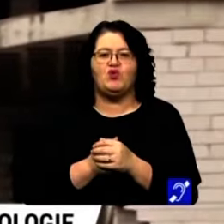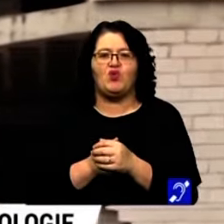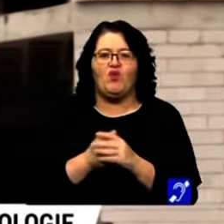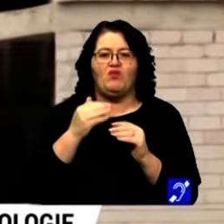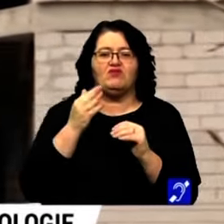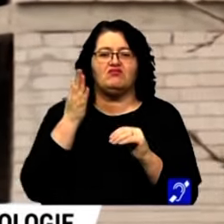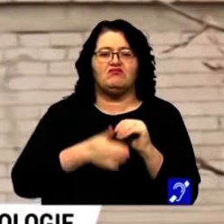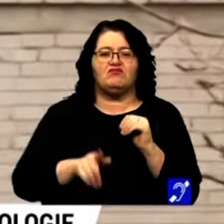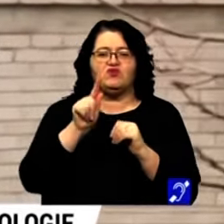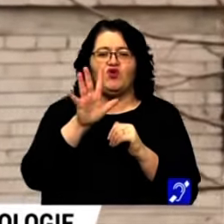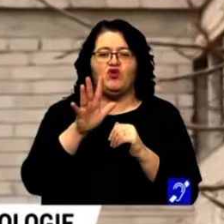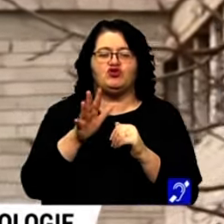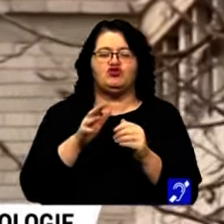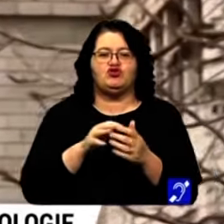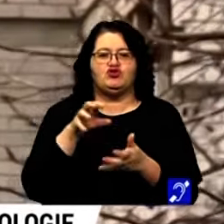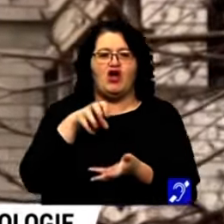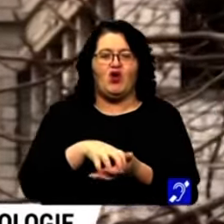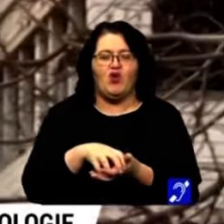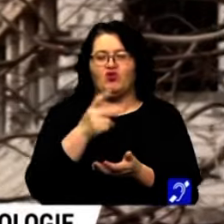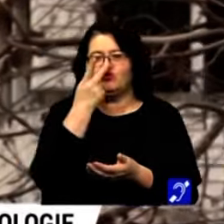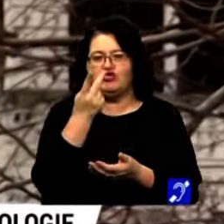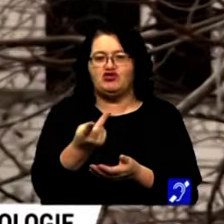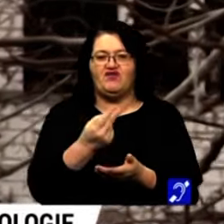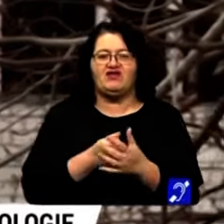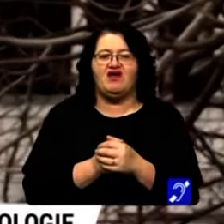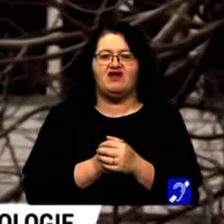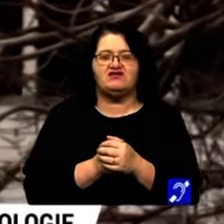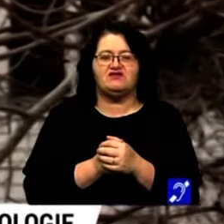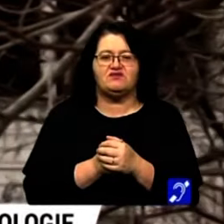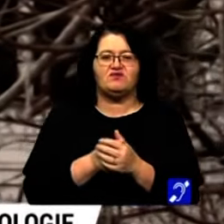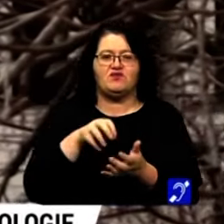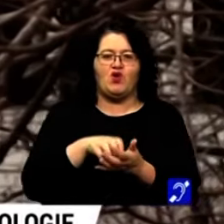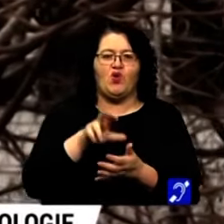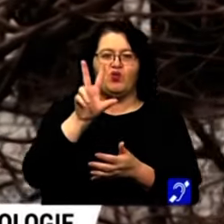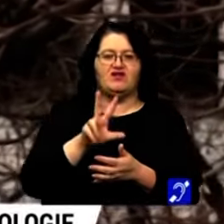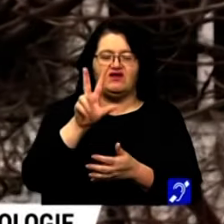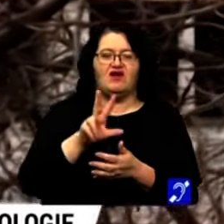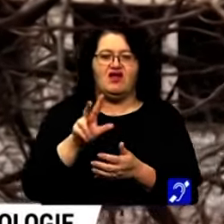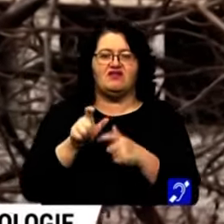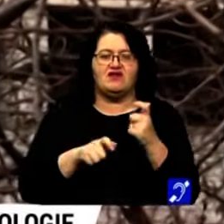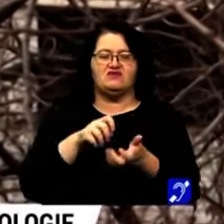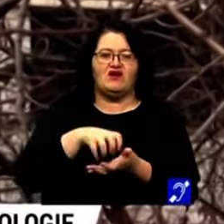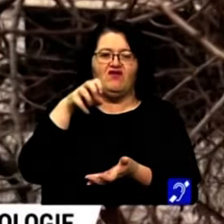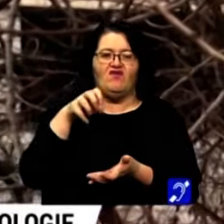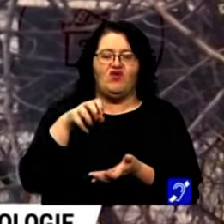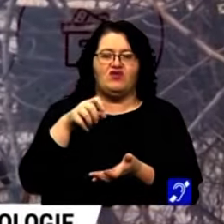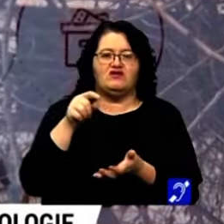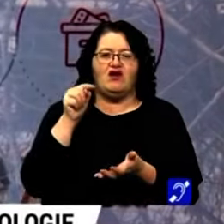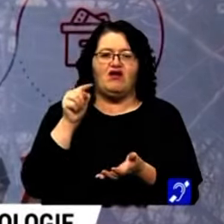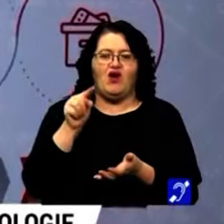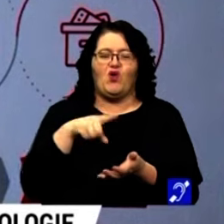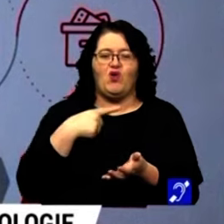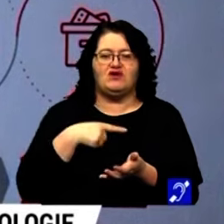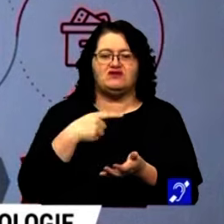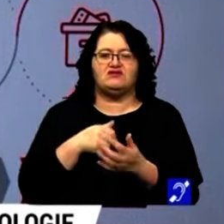minim 25 de obiective. Ceea ce vedeți în poziția 3-a, regat de finanțare, acolo sunt